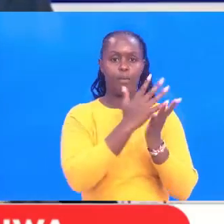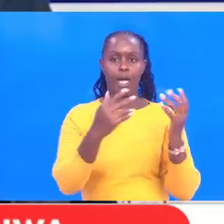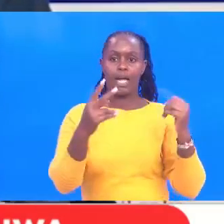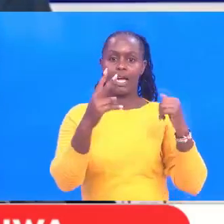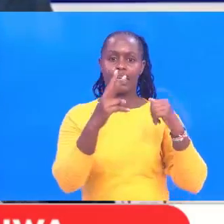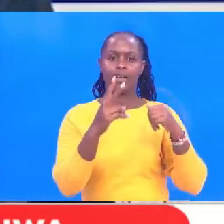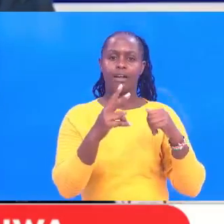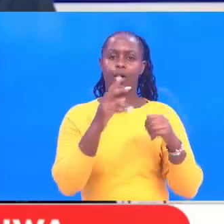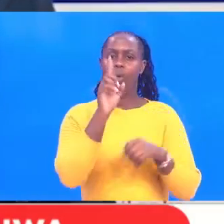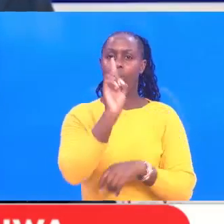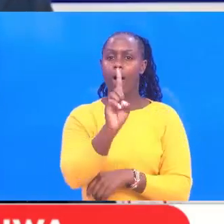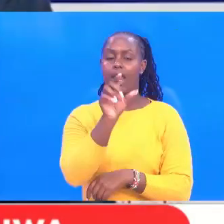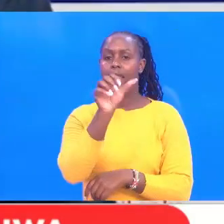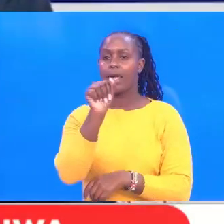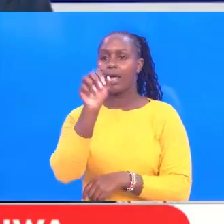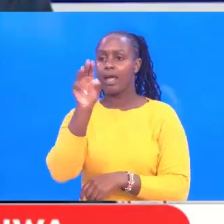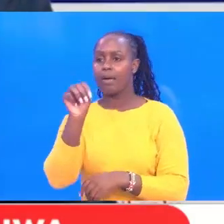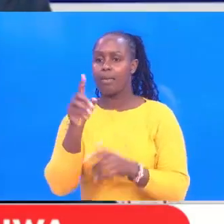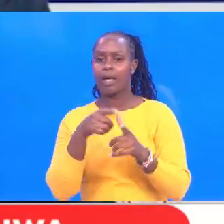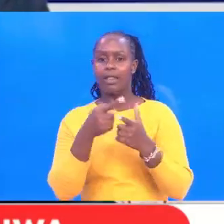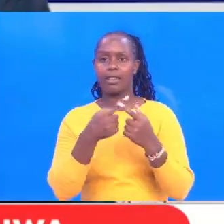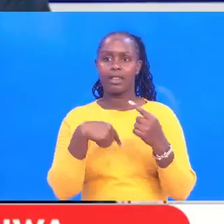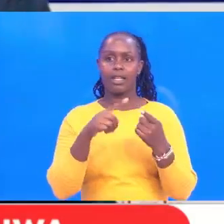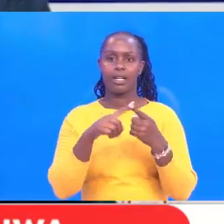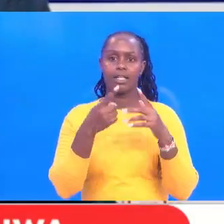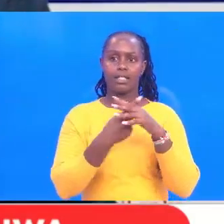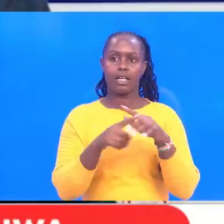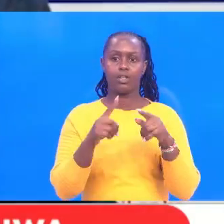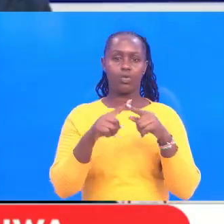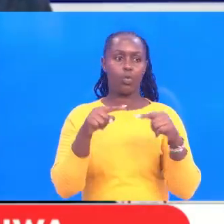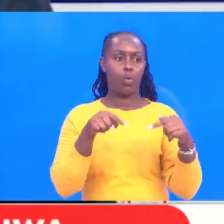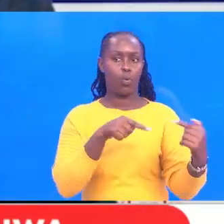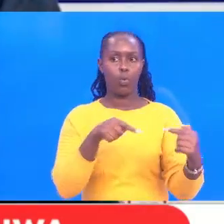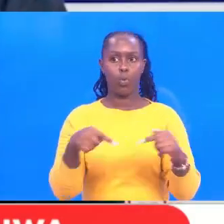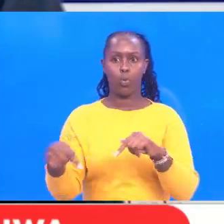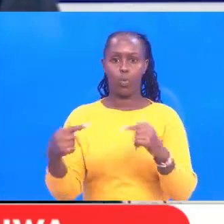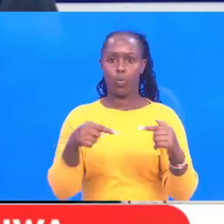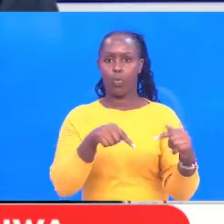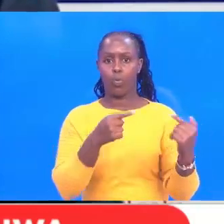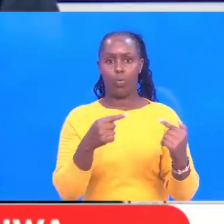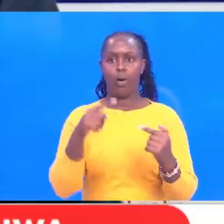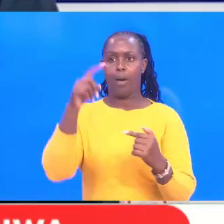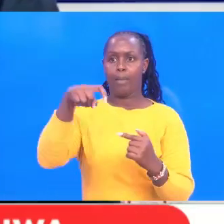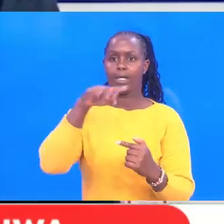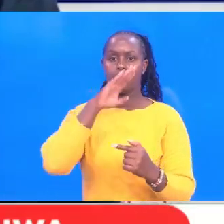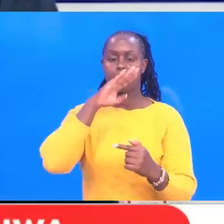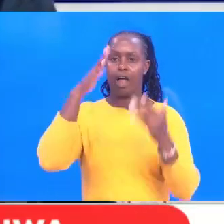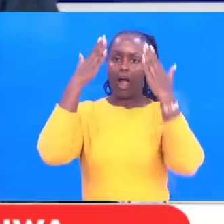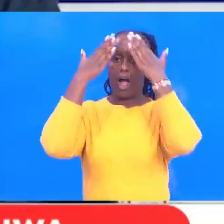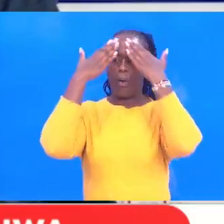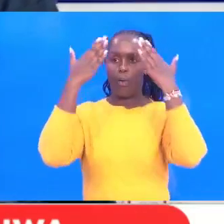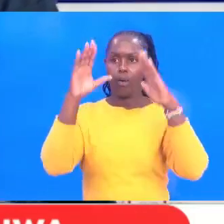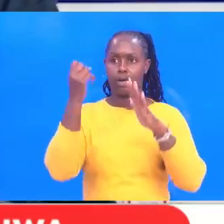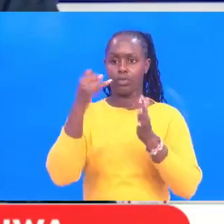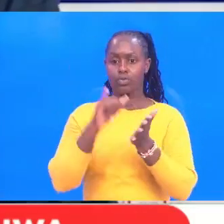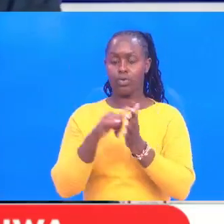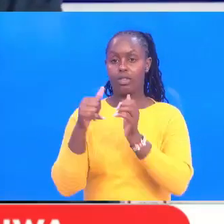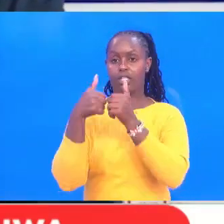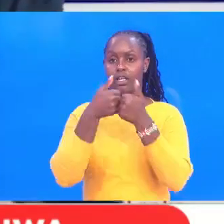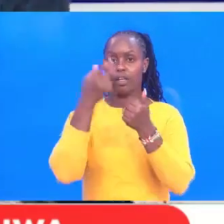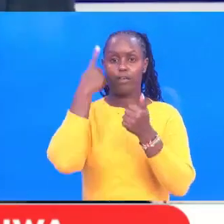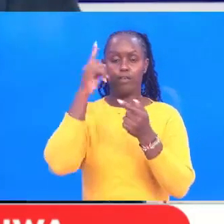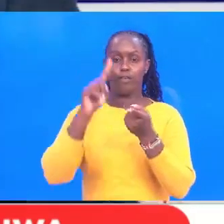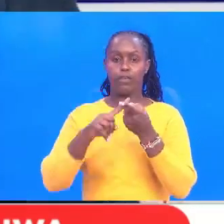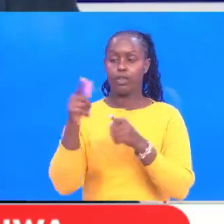kutakua kukimbisha na kidewa wanaitapurua kukusha ni kido isn't it? you must then be aware of that so the challenge is for the journalists to know